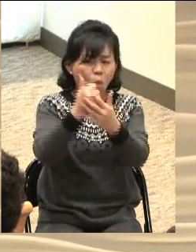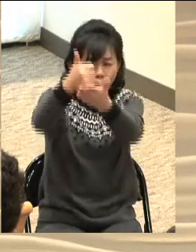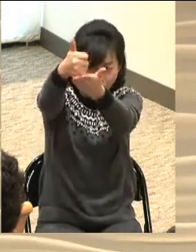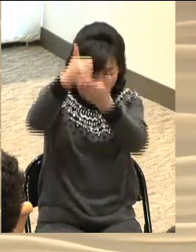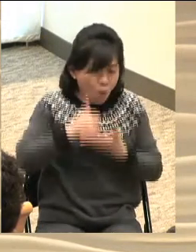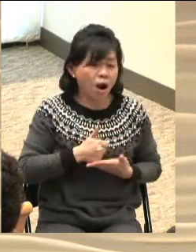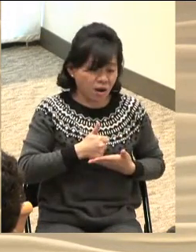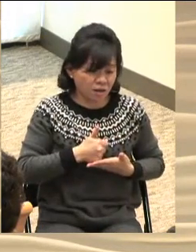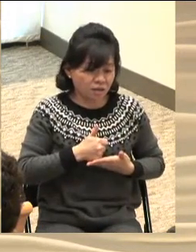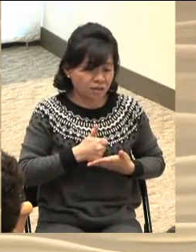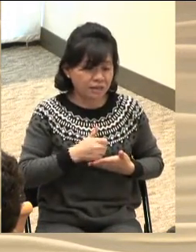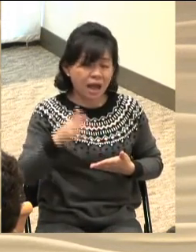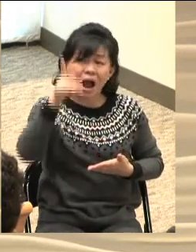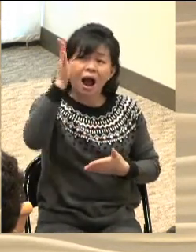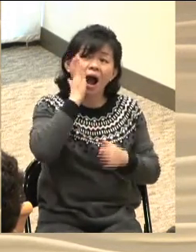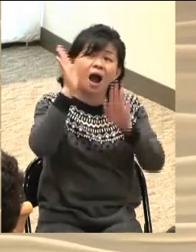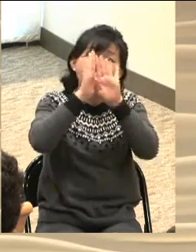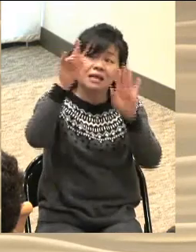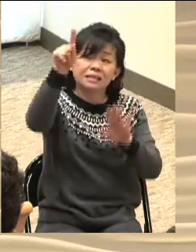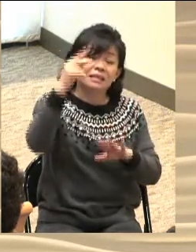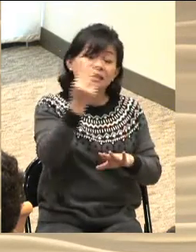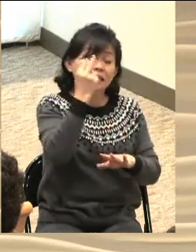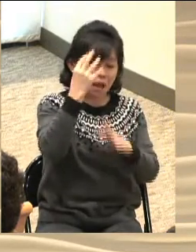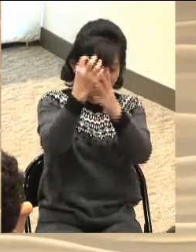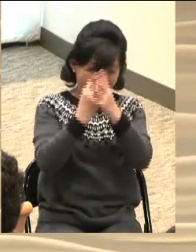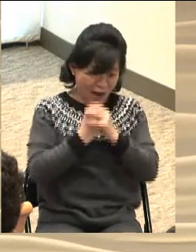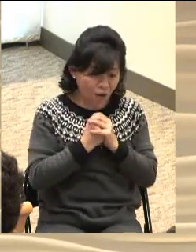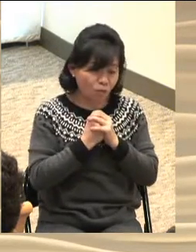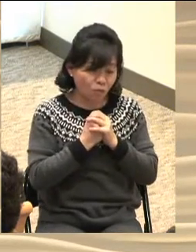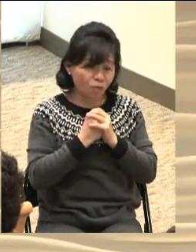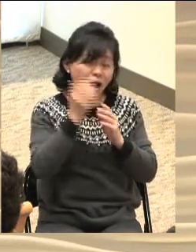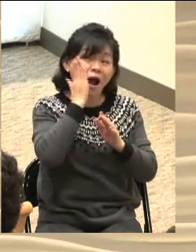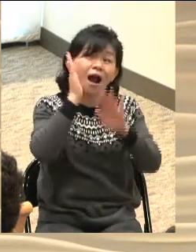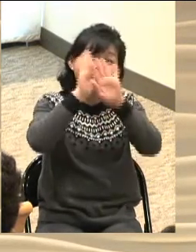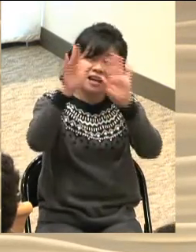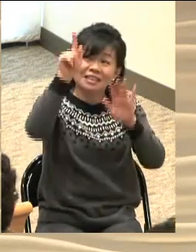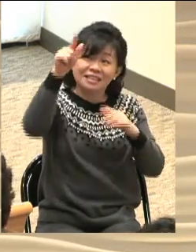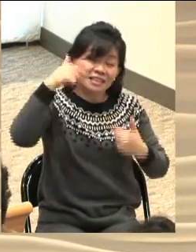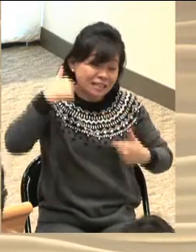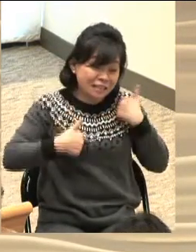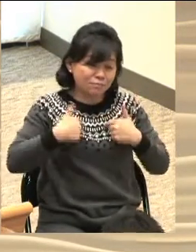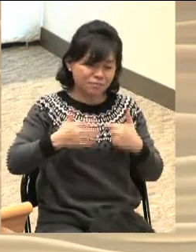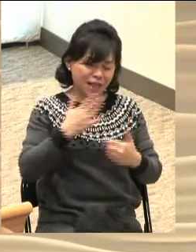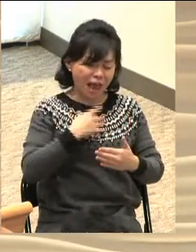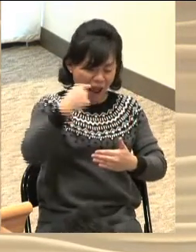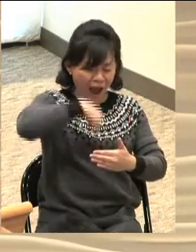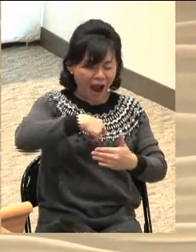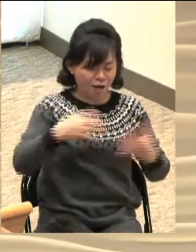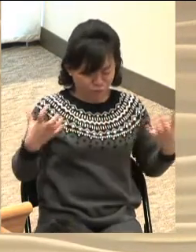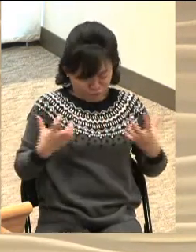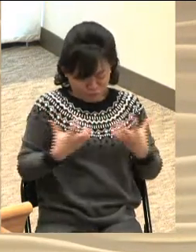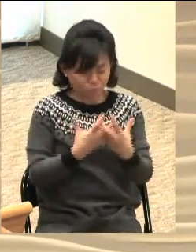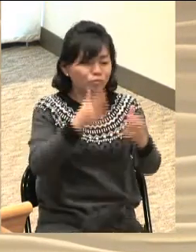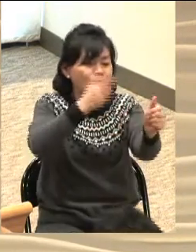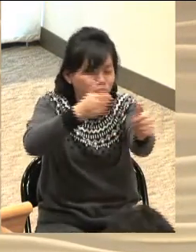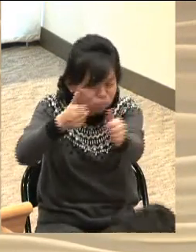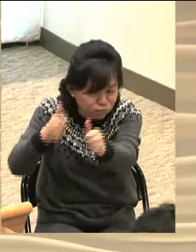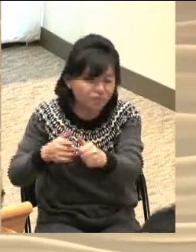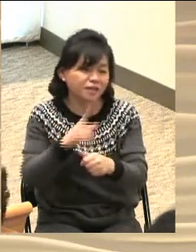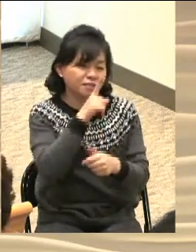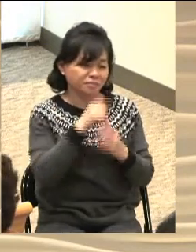하늘의 생명이 잉태되고 그래서 하늘의 기쁨이 넘치는 역사가 일어나기를 축복드립니다